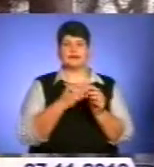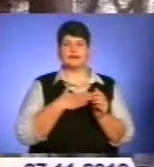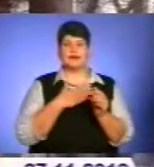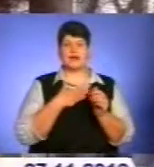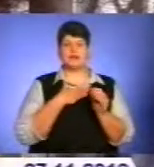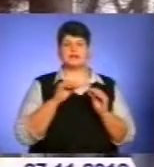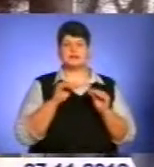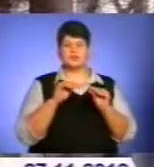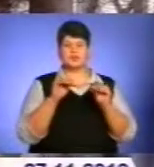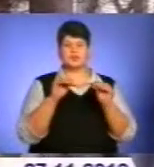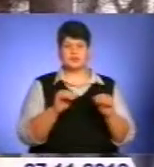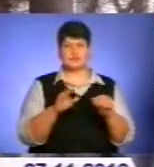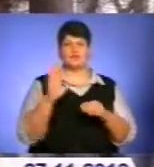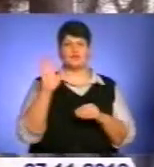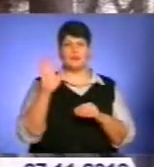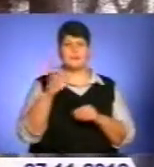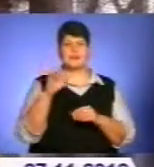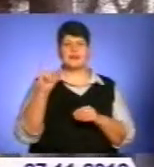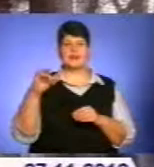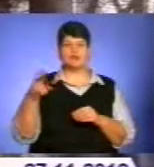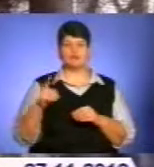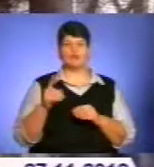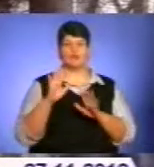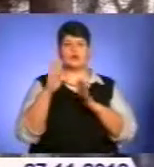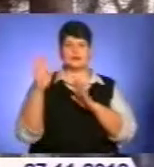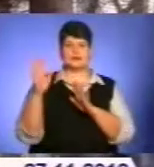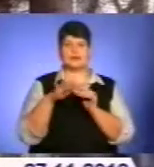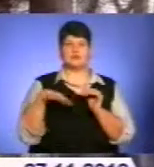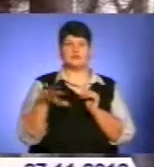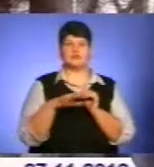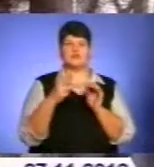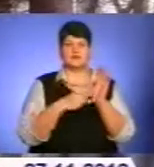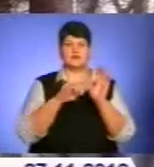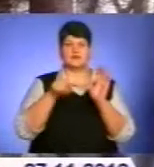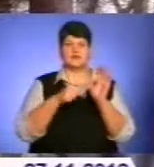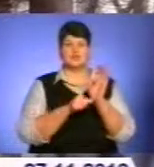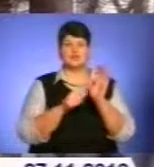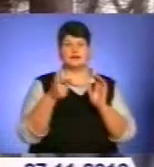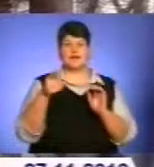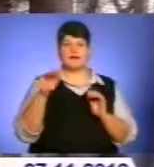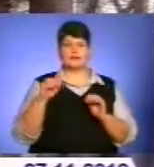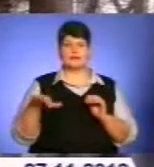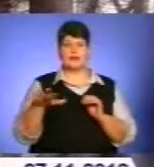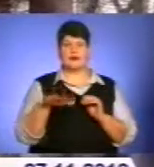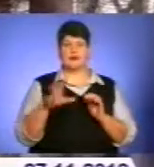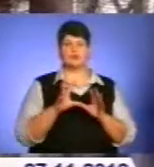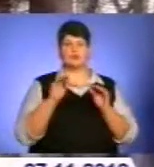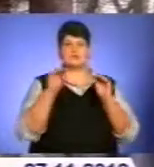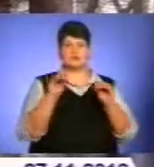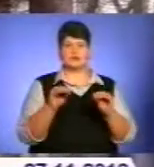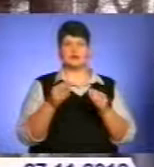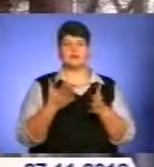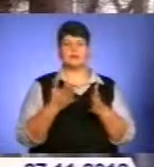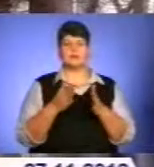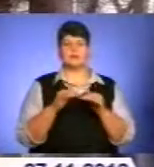саджанцях в Білецькому лісництві і на площі 8,6 гектара закладена клонова плантація дуба звичайного.